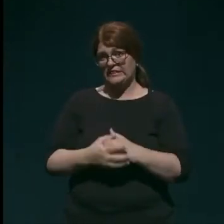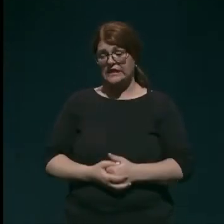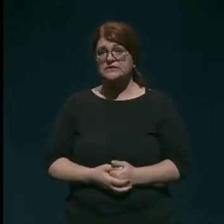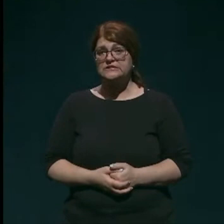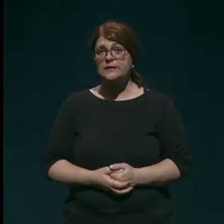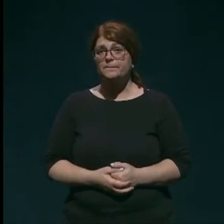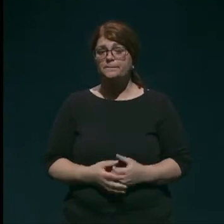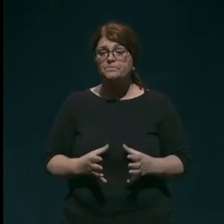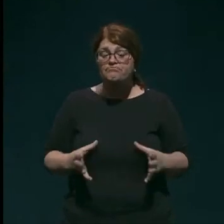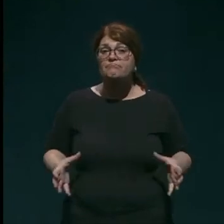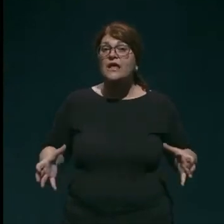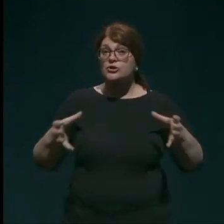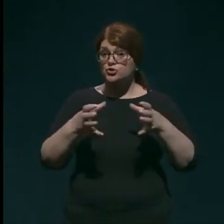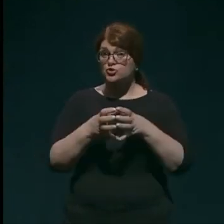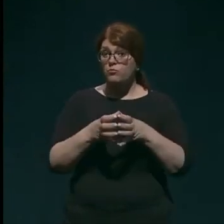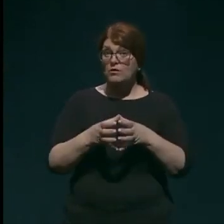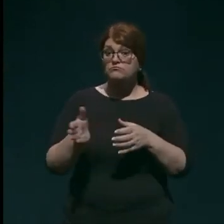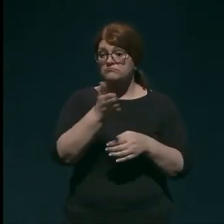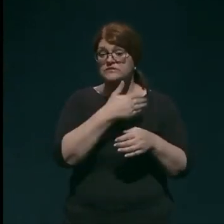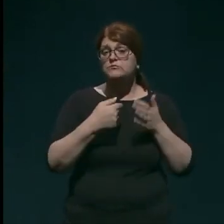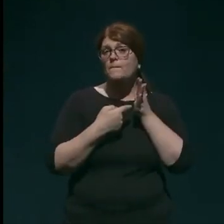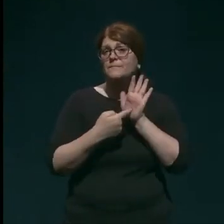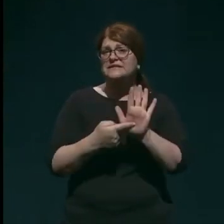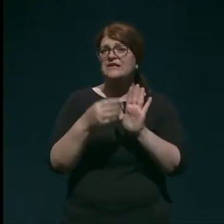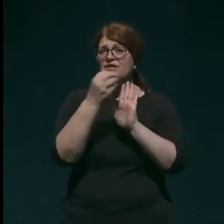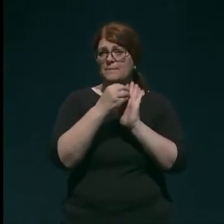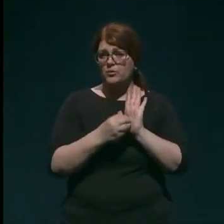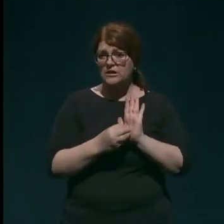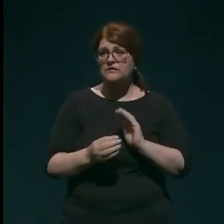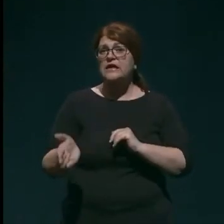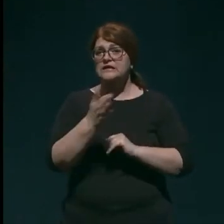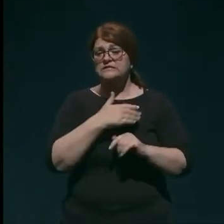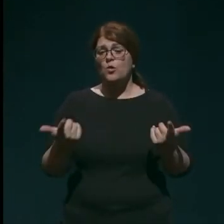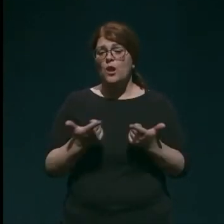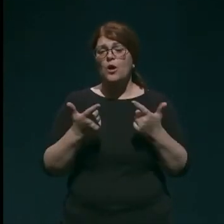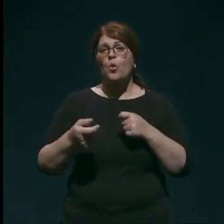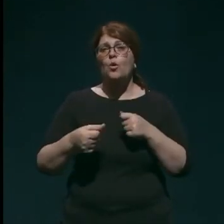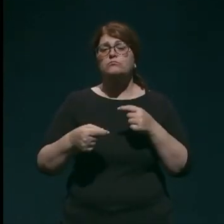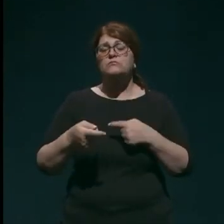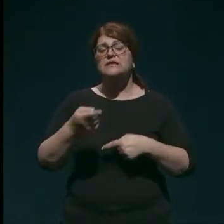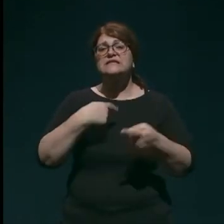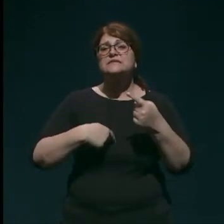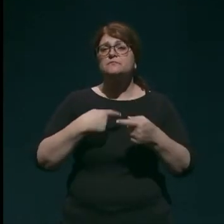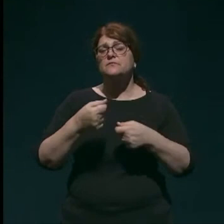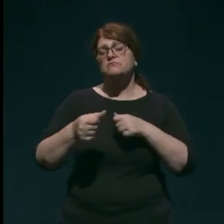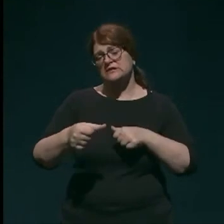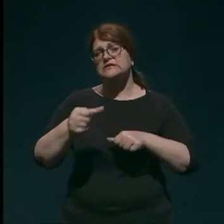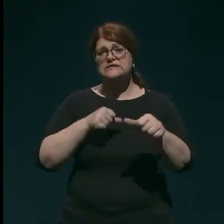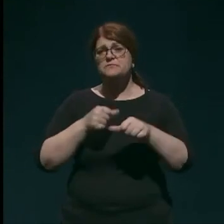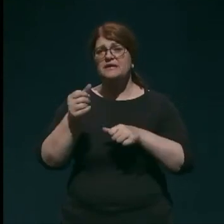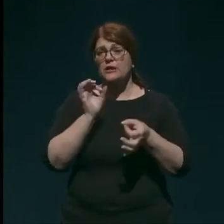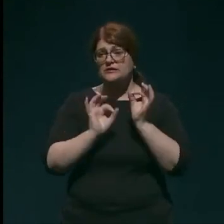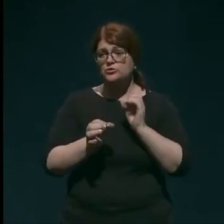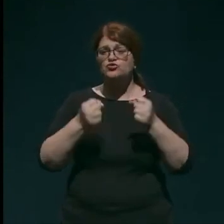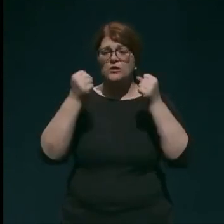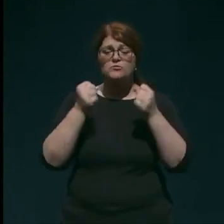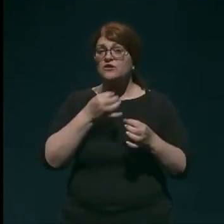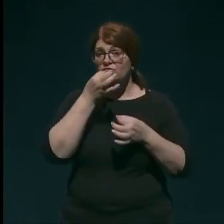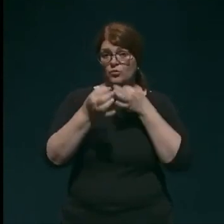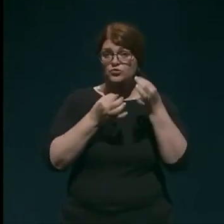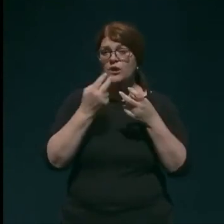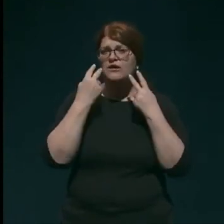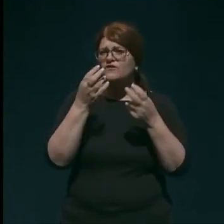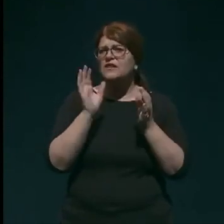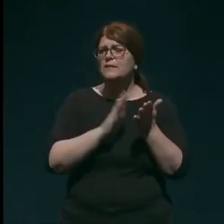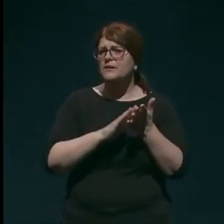Skupaj smo predstavili podatke, smo lahko izmenjali izkušnje in postavili vprašanja, videli primire dobre